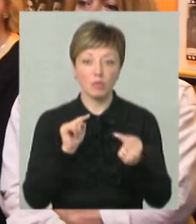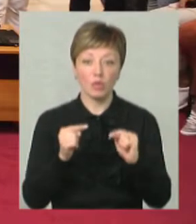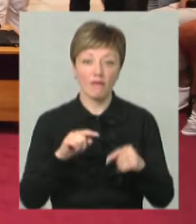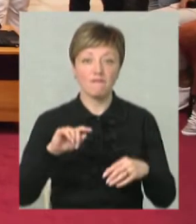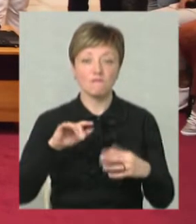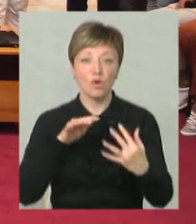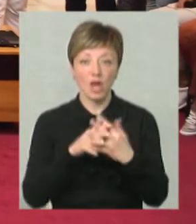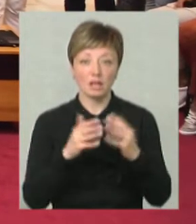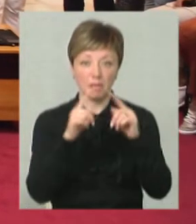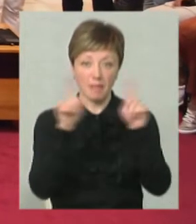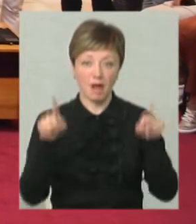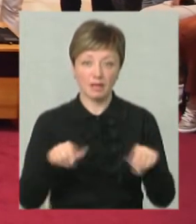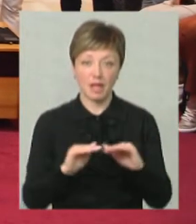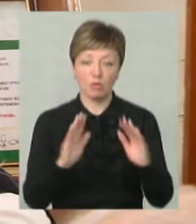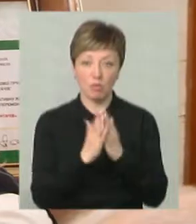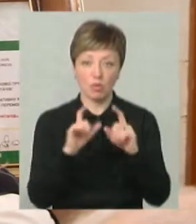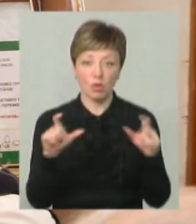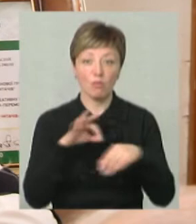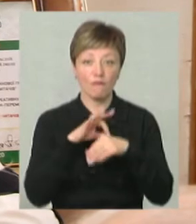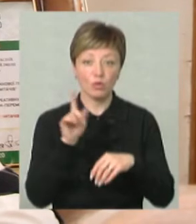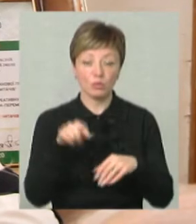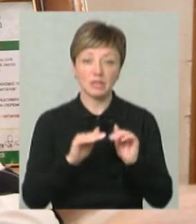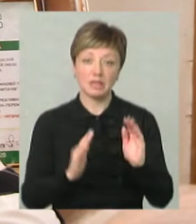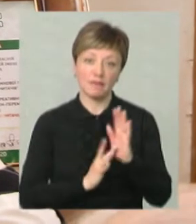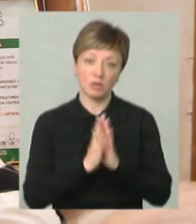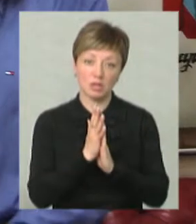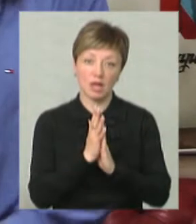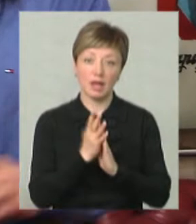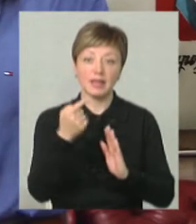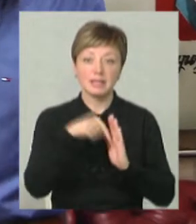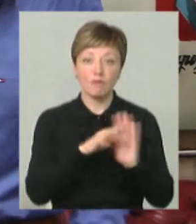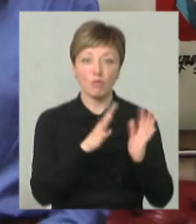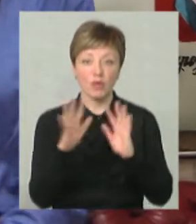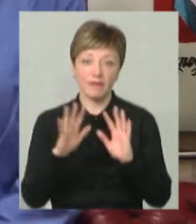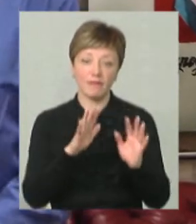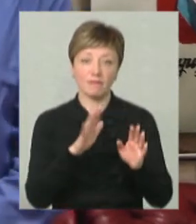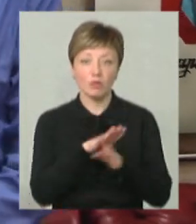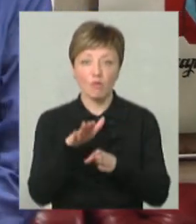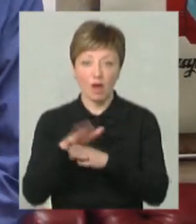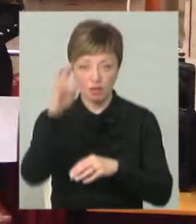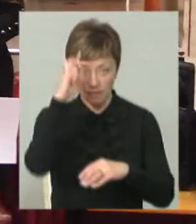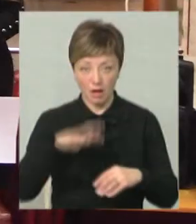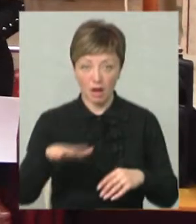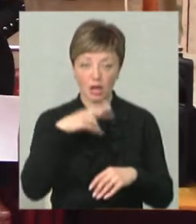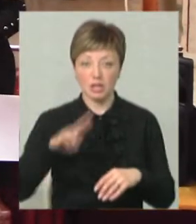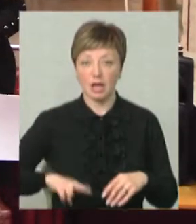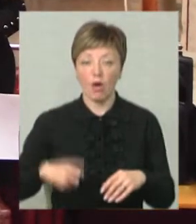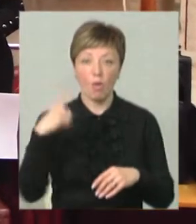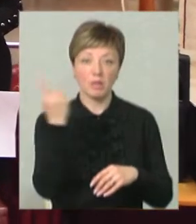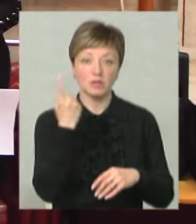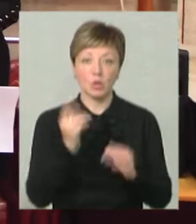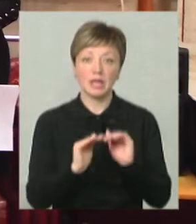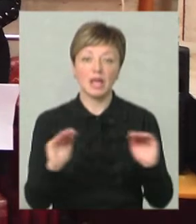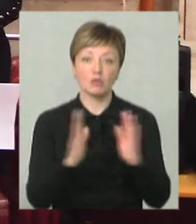плакатів саме у дитячій бібліотеці проводять тому, що діти вироставлюють на символах і подіях, які відбуваються в країні, каже директорка Хмельницької обласної